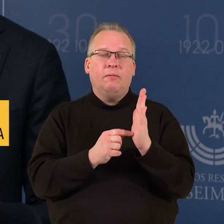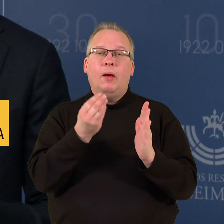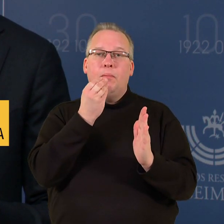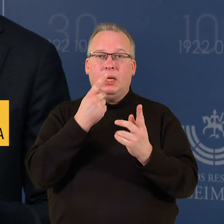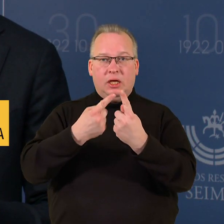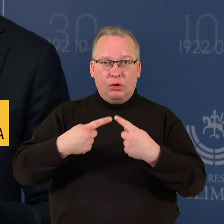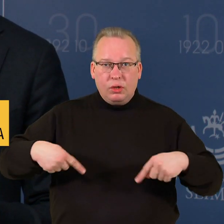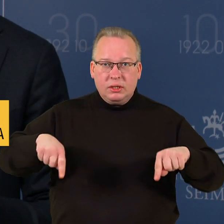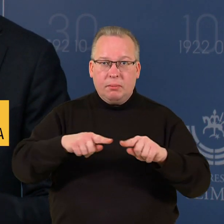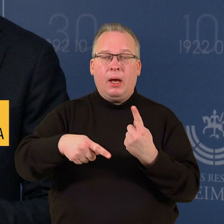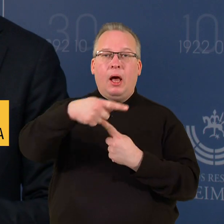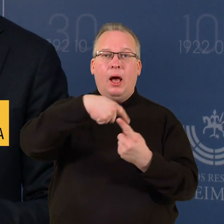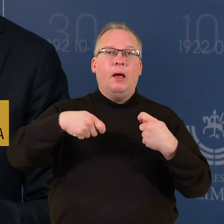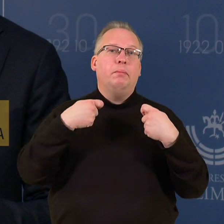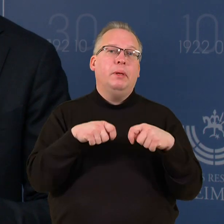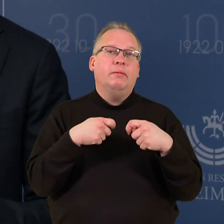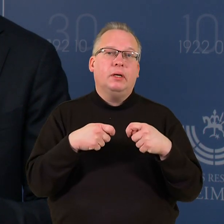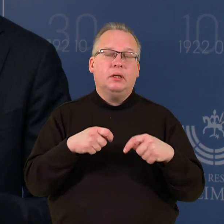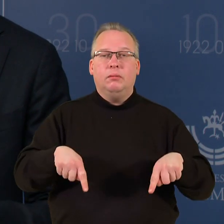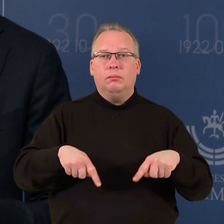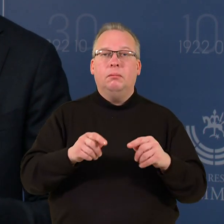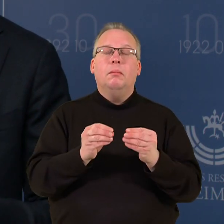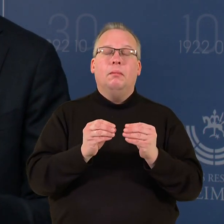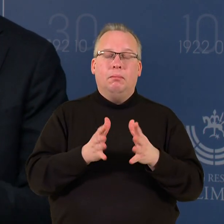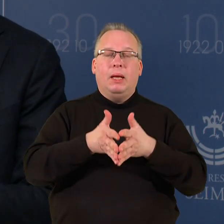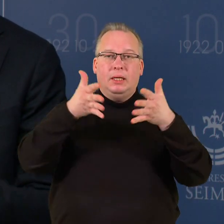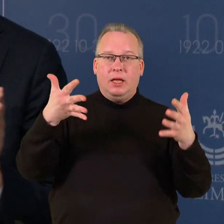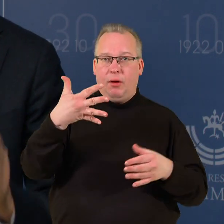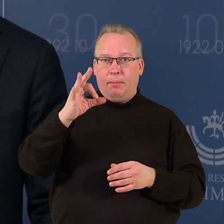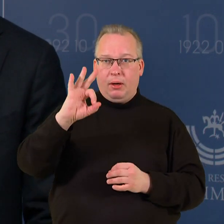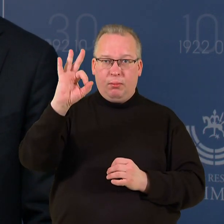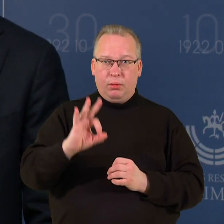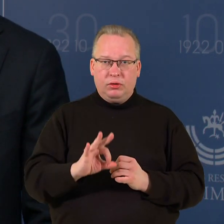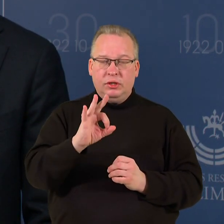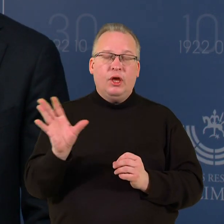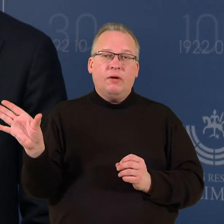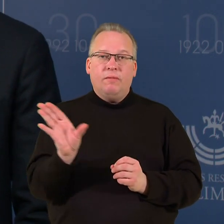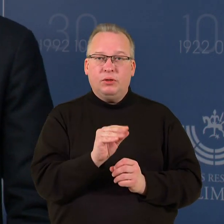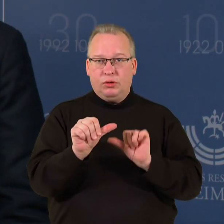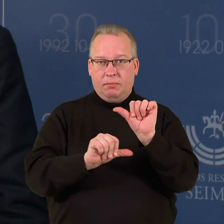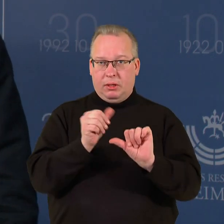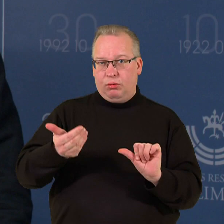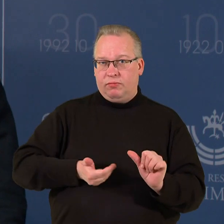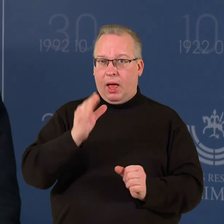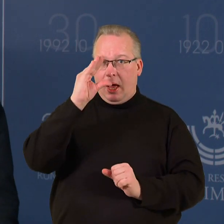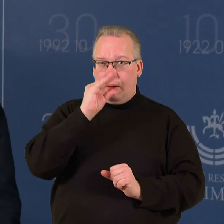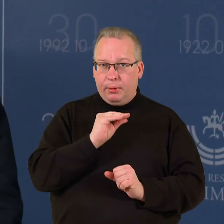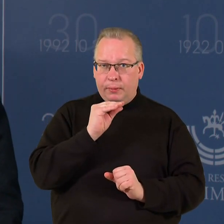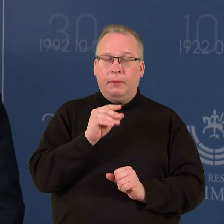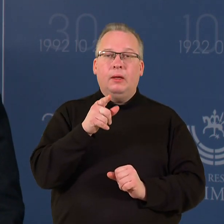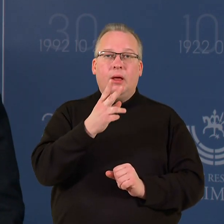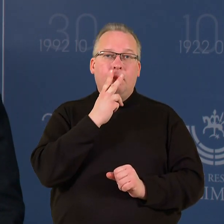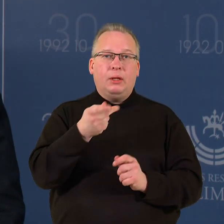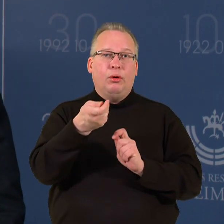sektoriaus apyvarta išaugo maždaug 50 procentų per vieną mėnesį ir jis laikė veik visus metus. Tai rodo, kad verslas skaidrinosi,